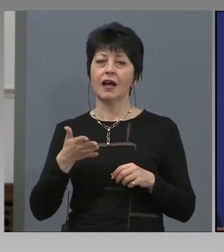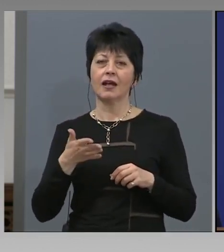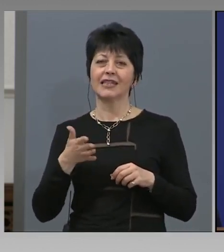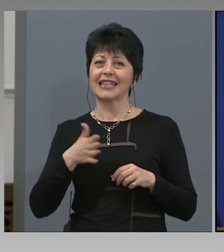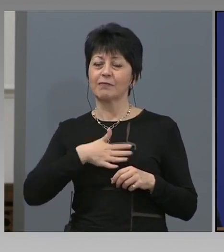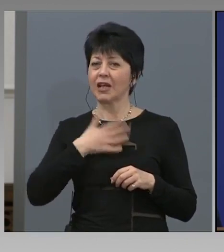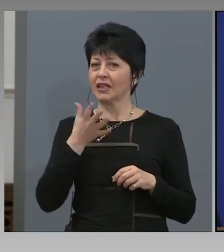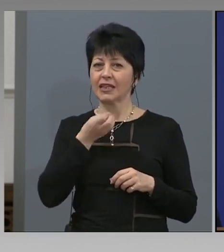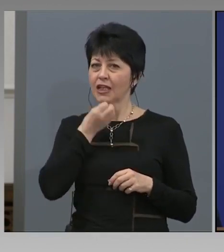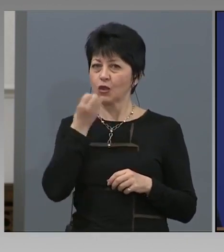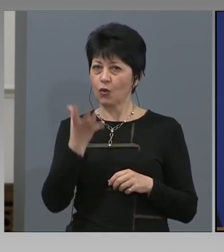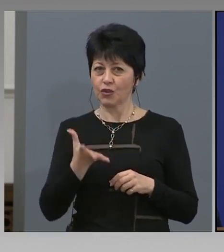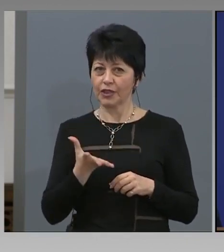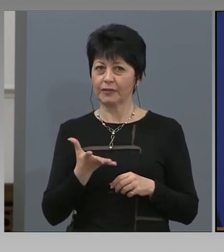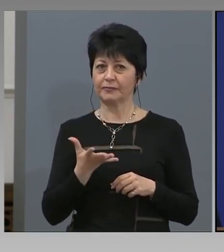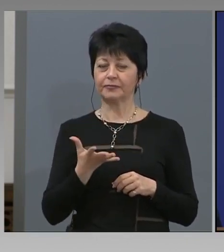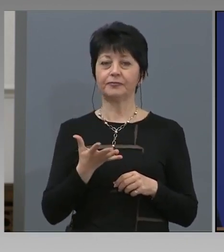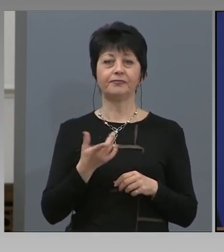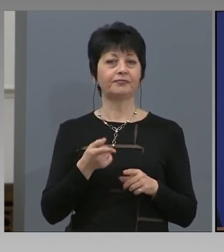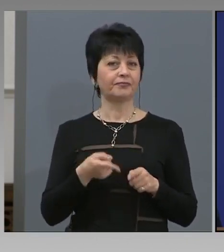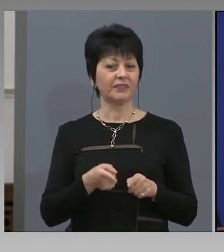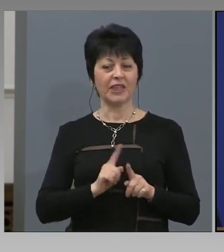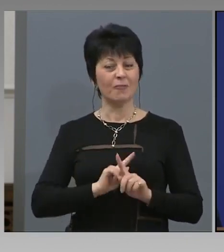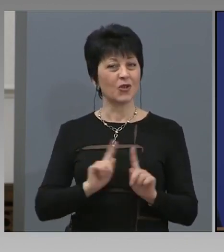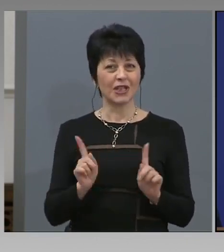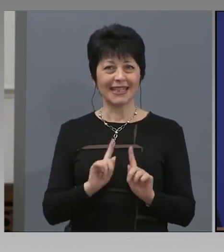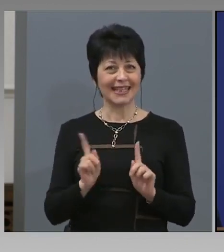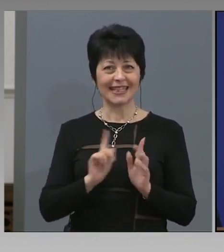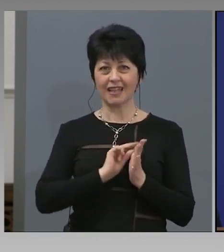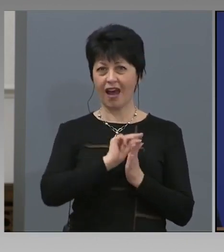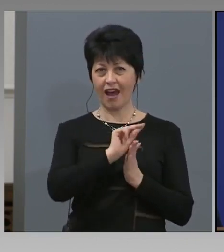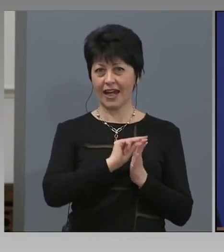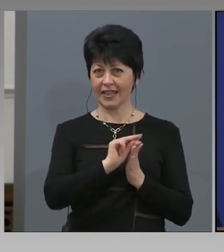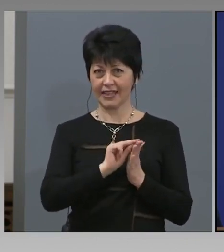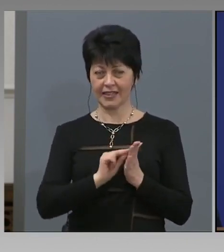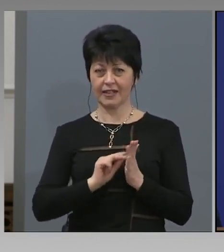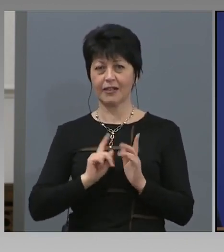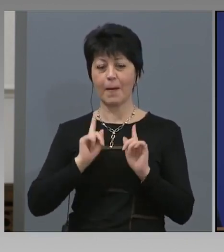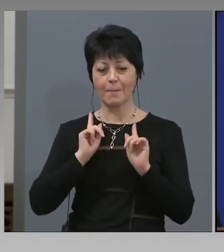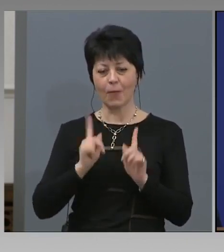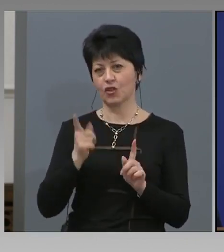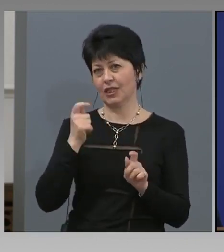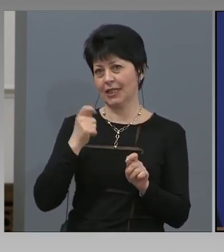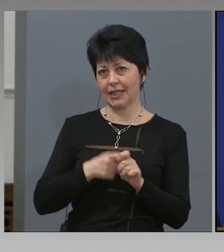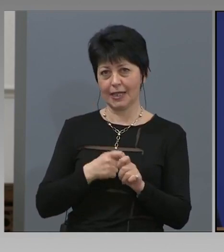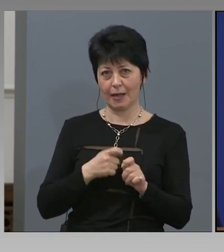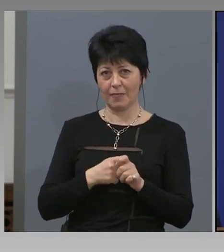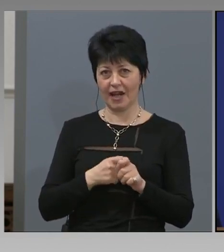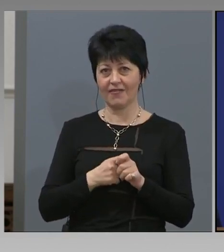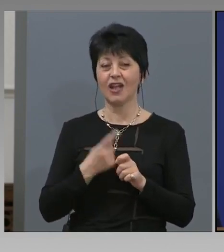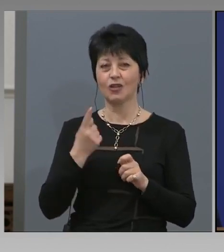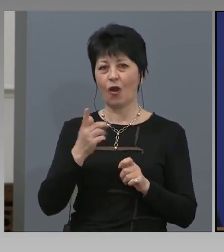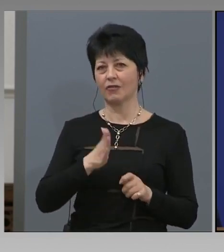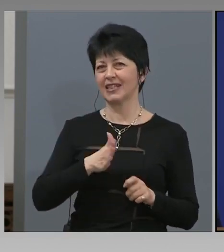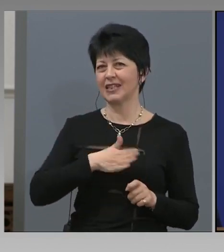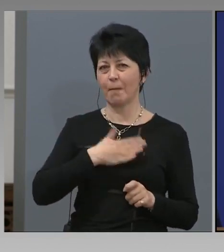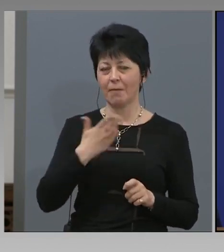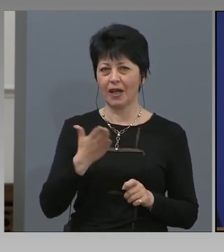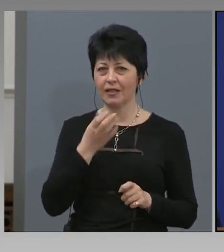казва, да, може да не са регистрирани, може всичко да се направи, но смъртните случаи няма как да скрият.